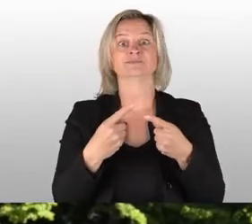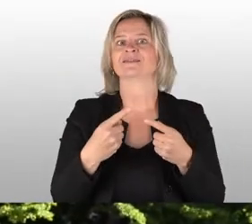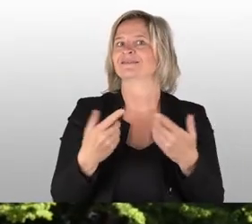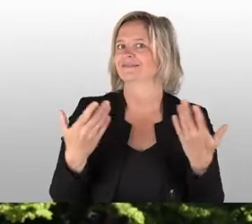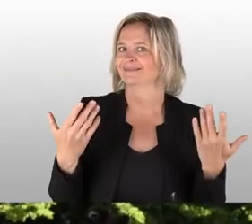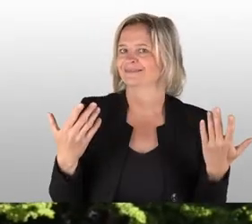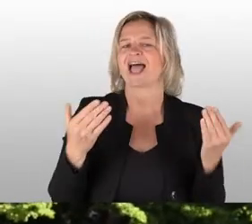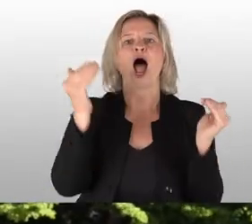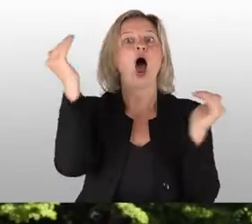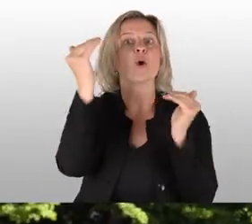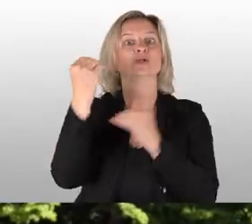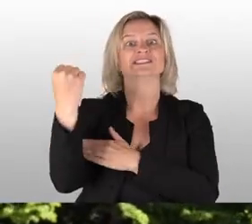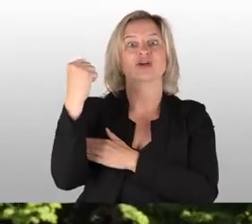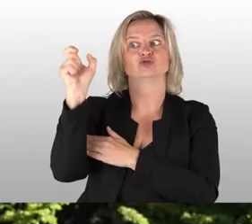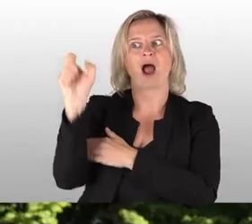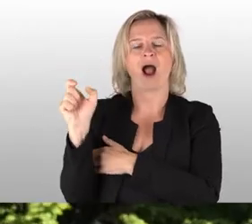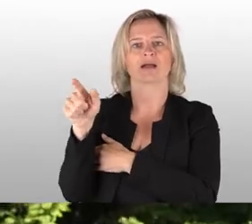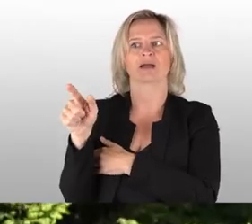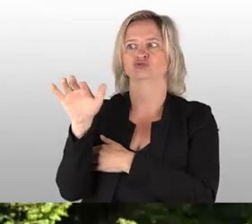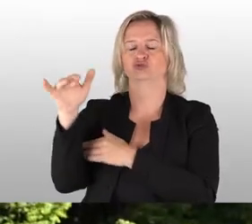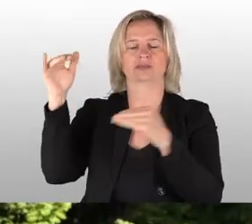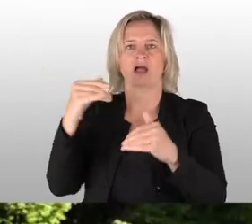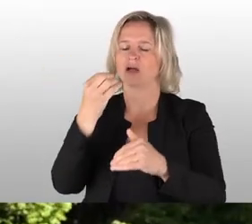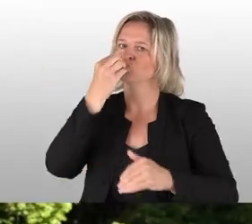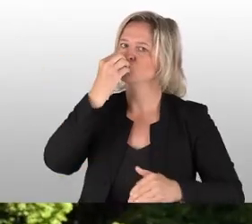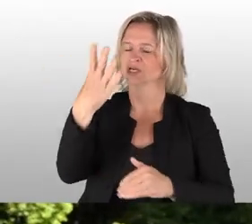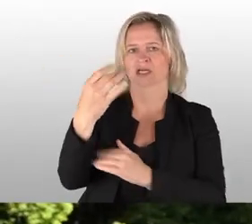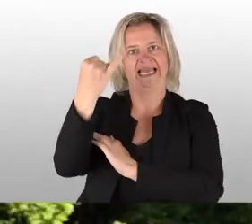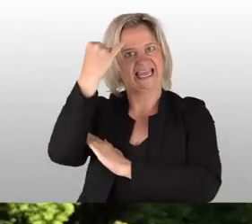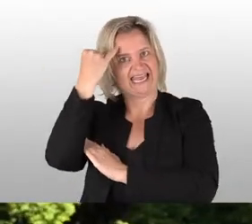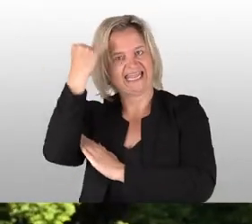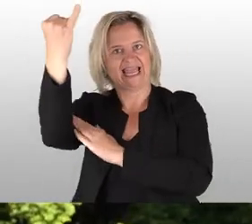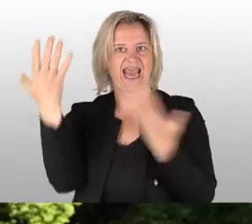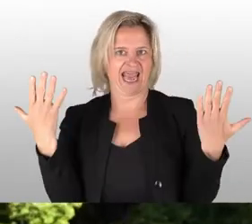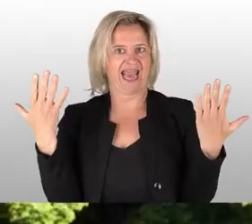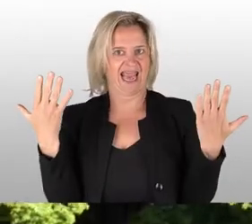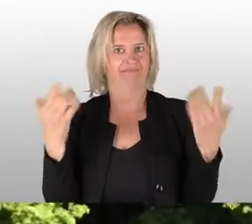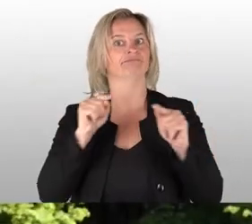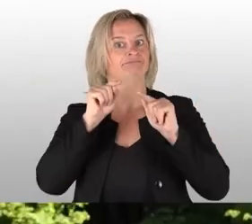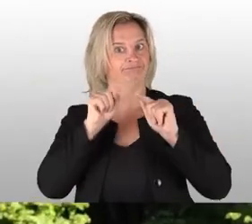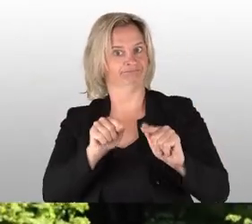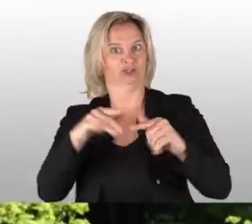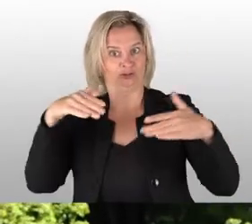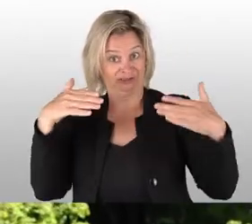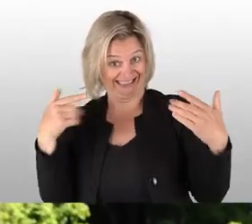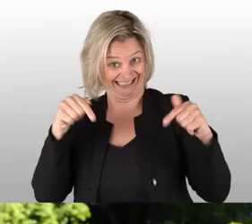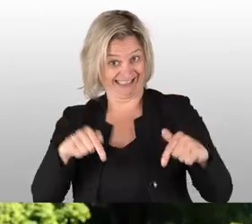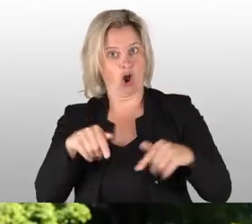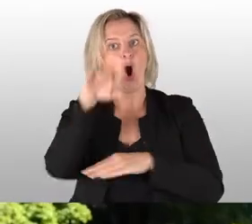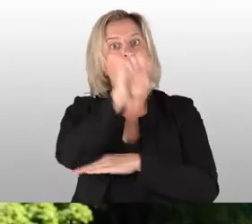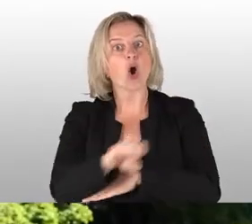trat mit einer, wie er fand, ganz phänomenalen Idee. August der Starke hat aus der Wiege von Sachsen gleich noch die Wiege der europäischen